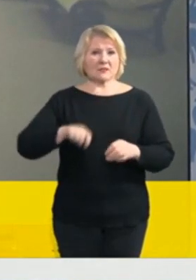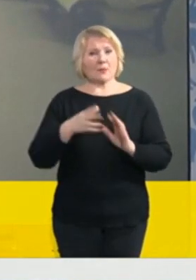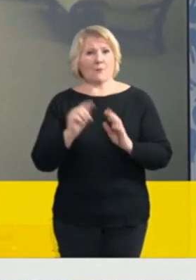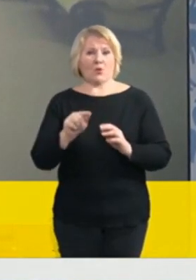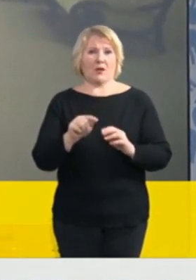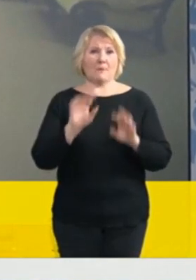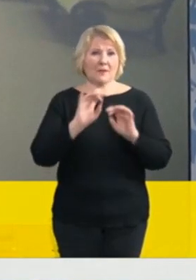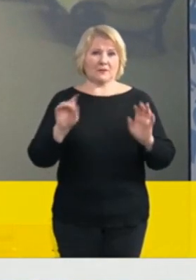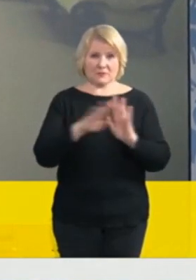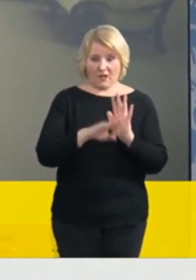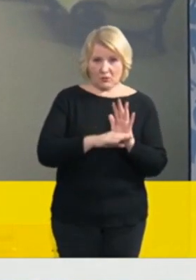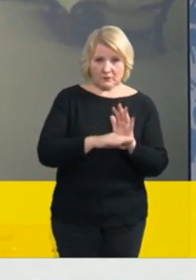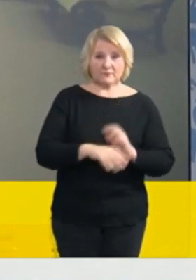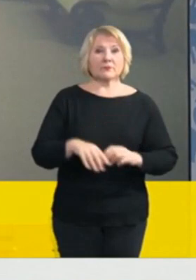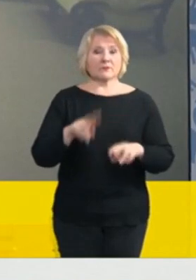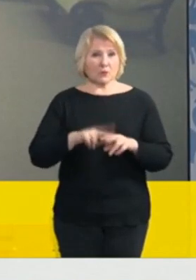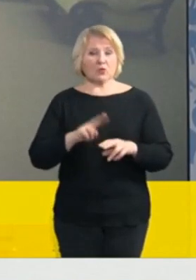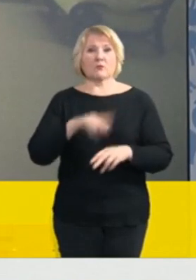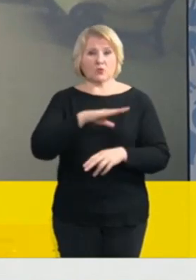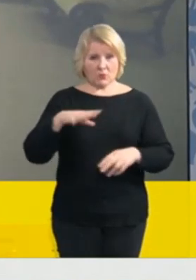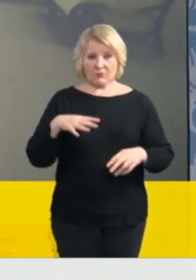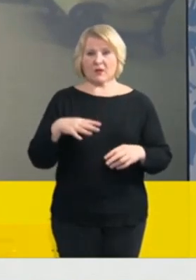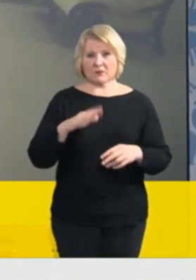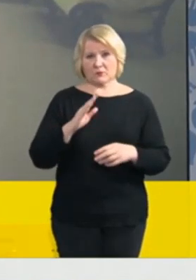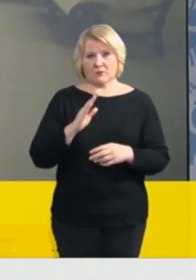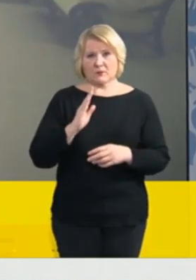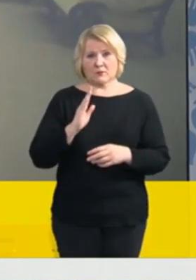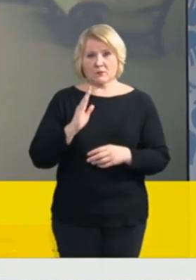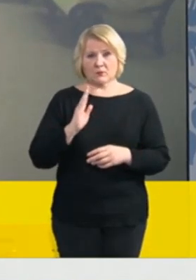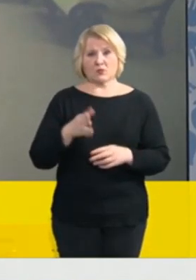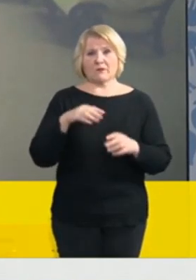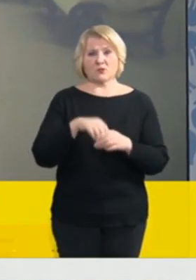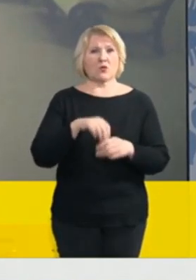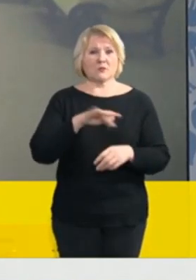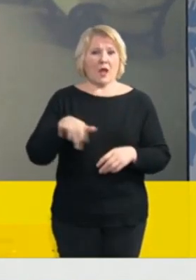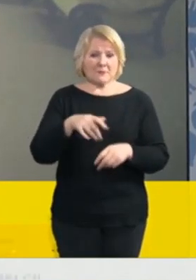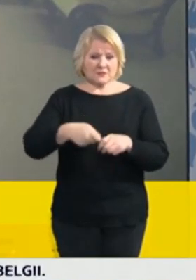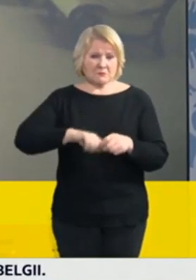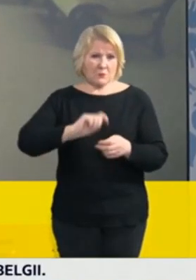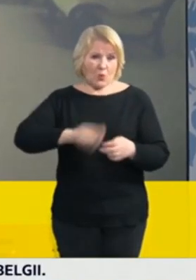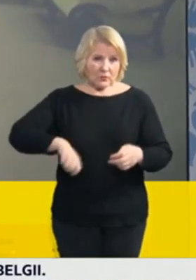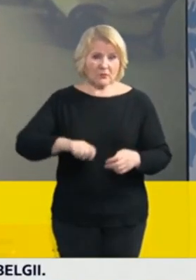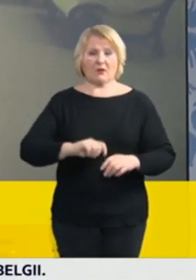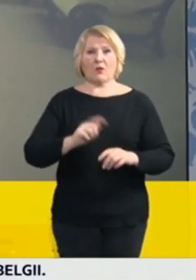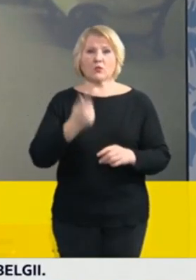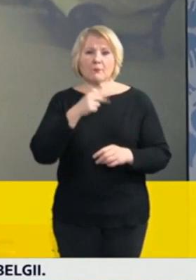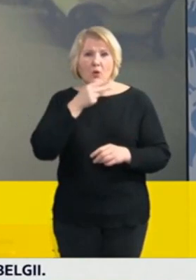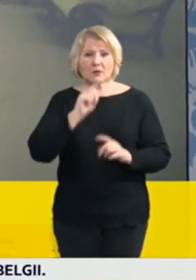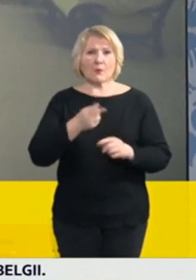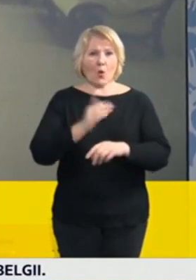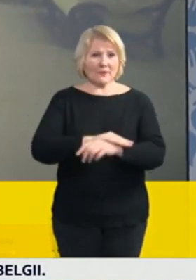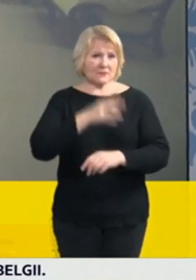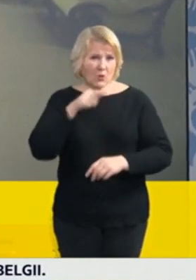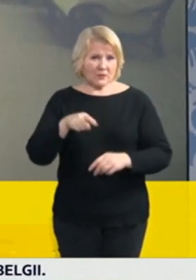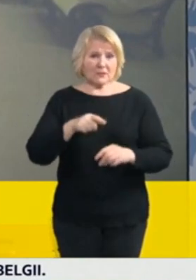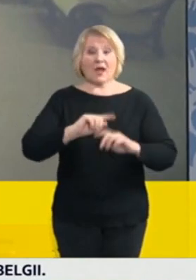porušení, a standardně to bude buď v blokovém řízení na místě policie nebo obecní policie, nebo ve správním